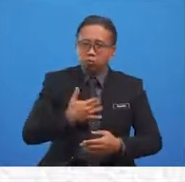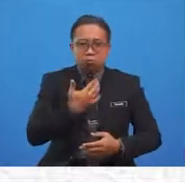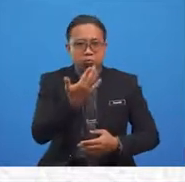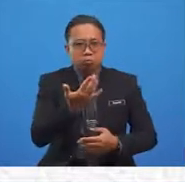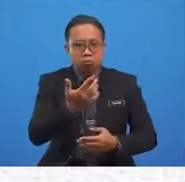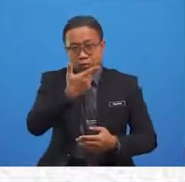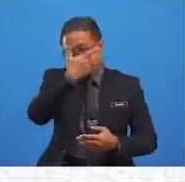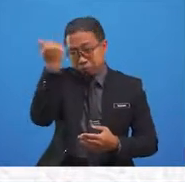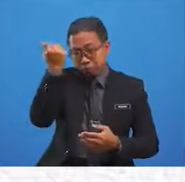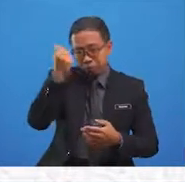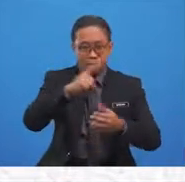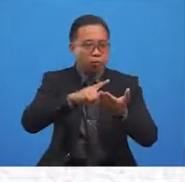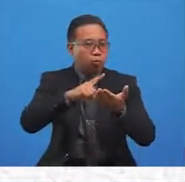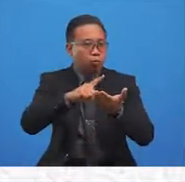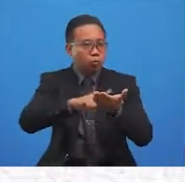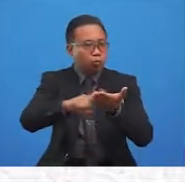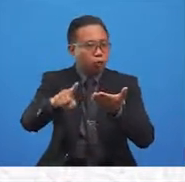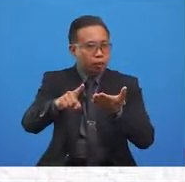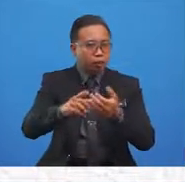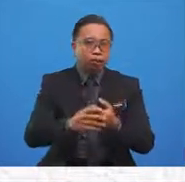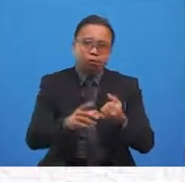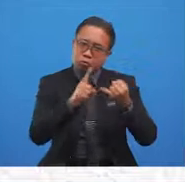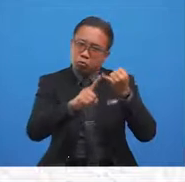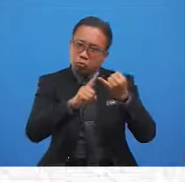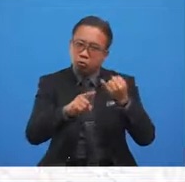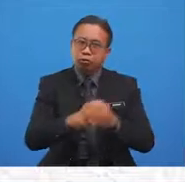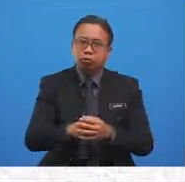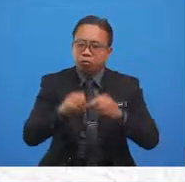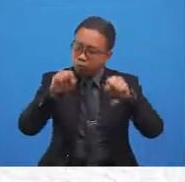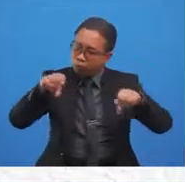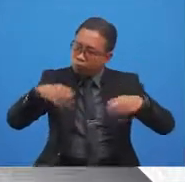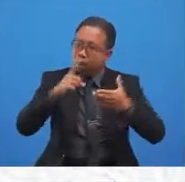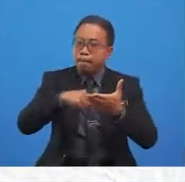weekend. They can do what they love.